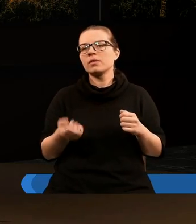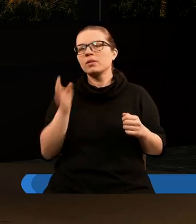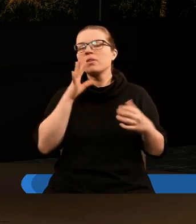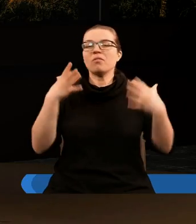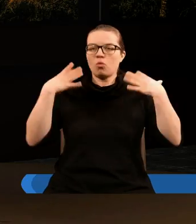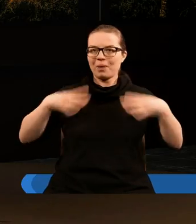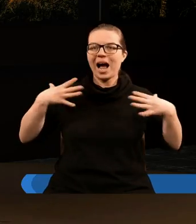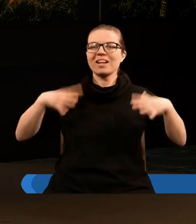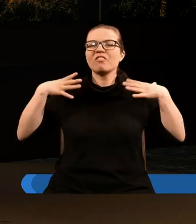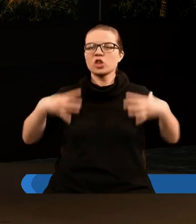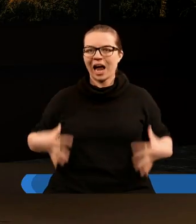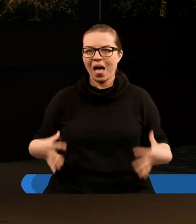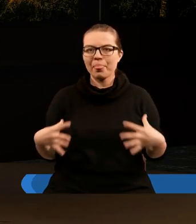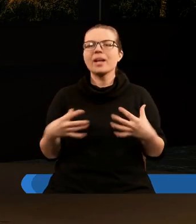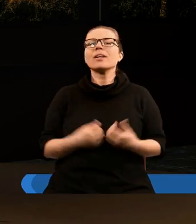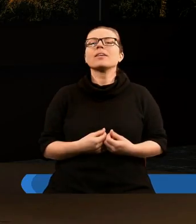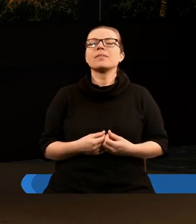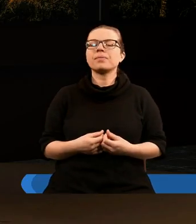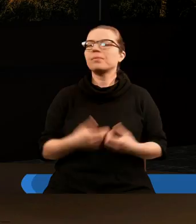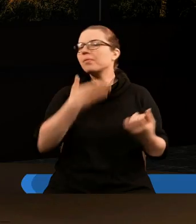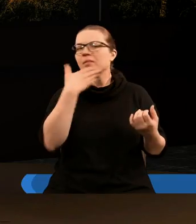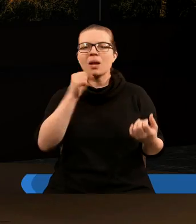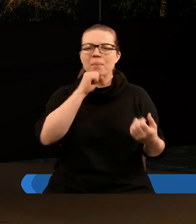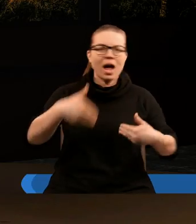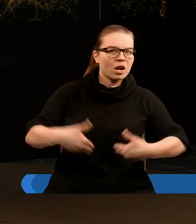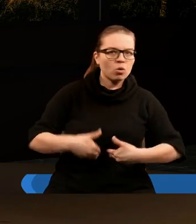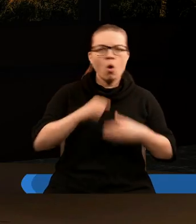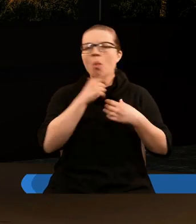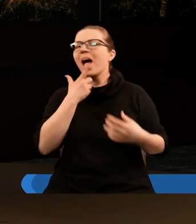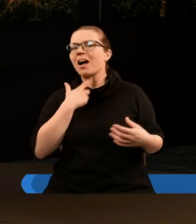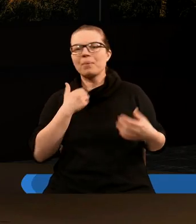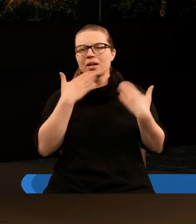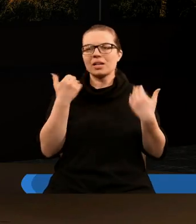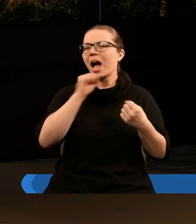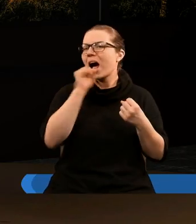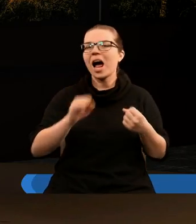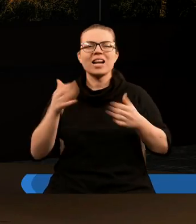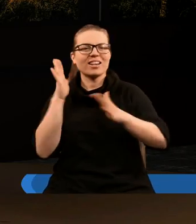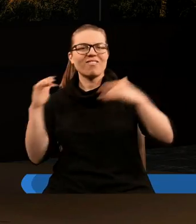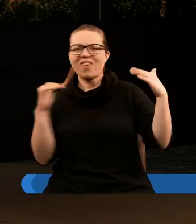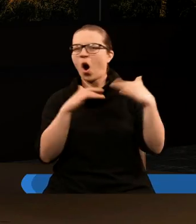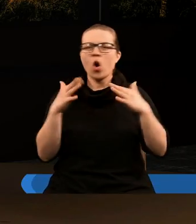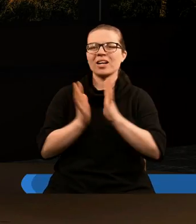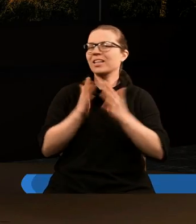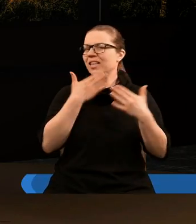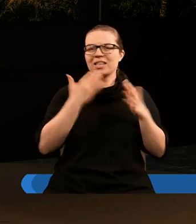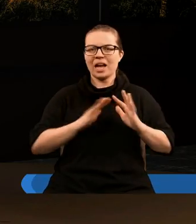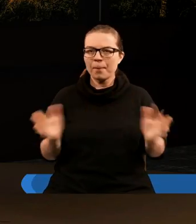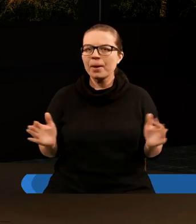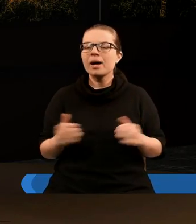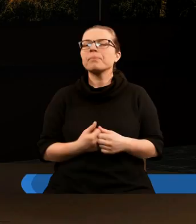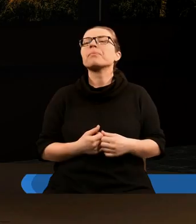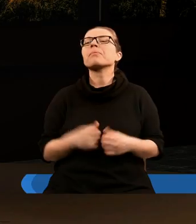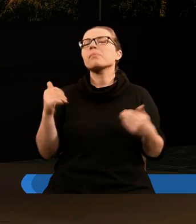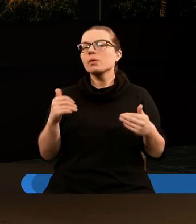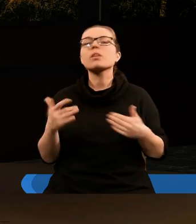ubrani w szaty i nie ma już ani głodu, ani pragnienia, ani nie ma już żadnej wojny, więc można